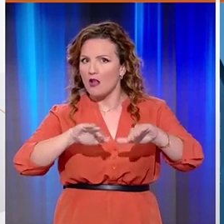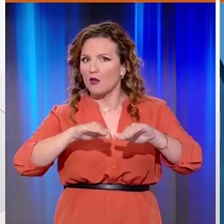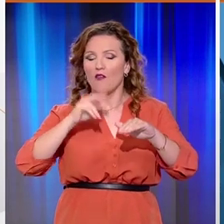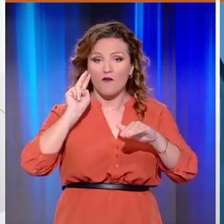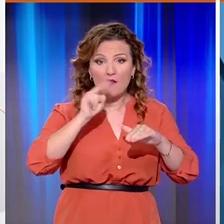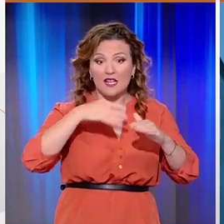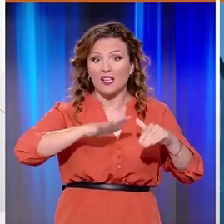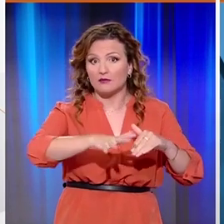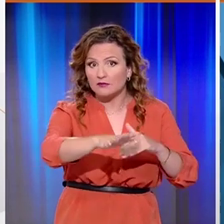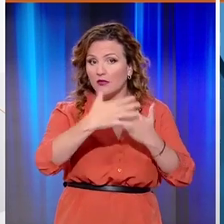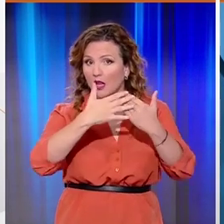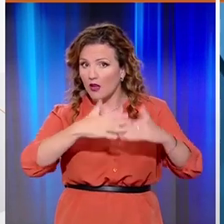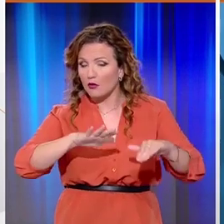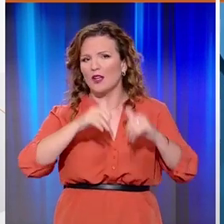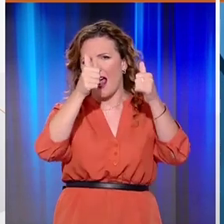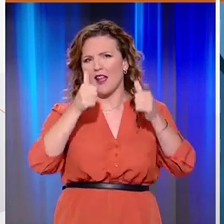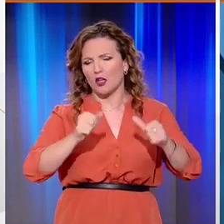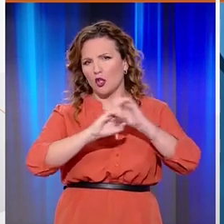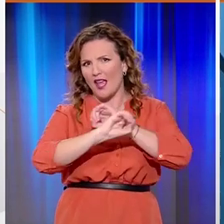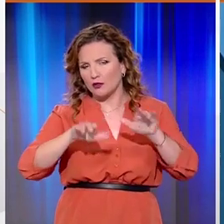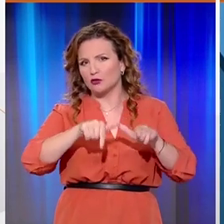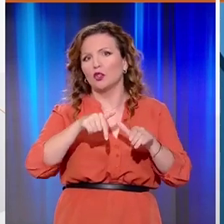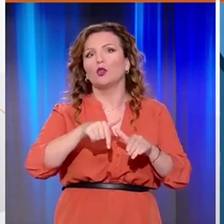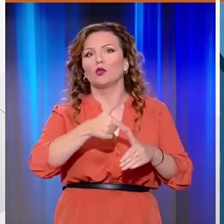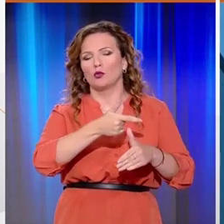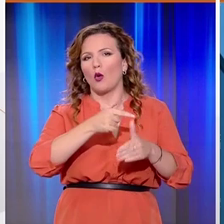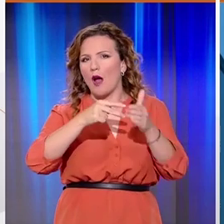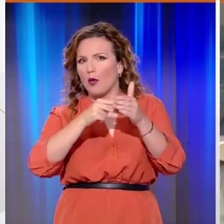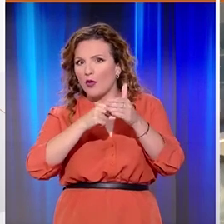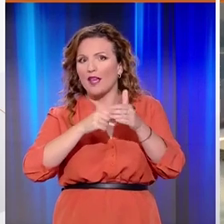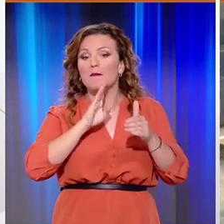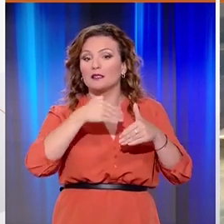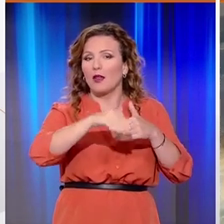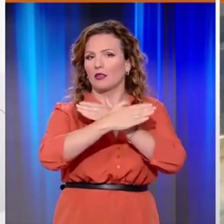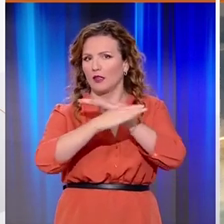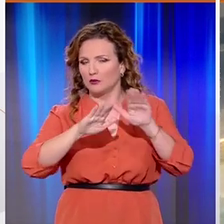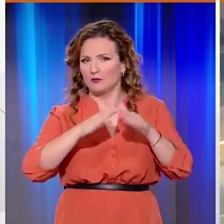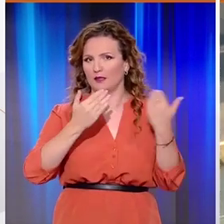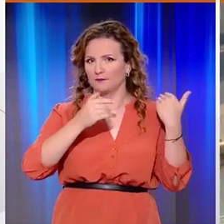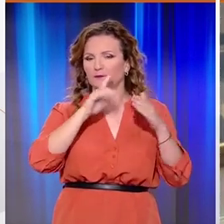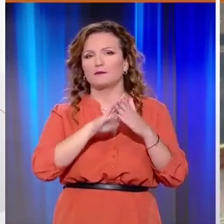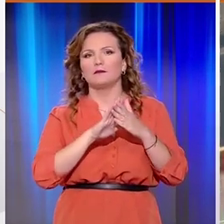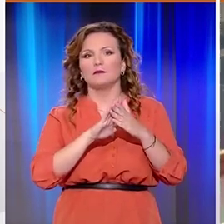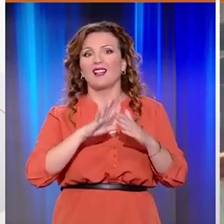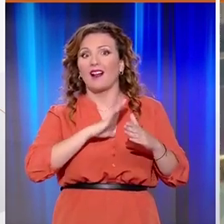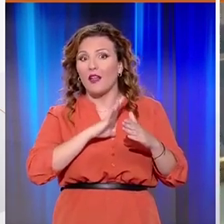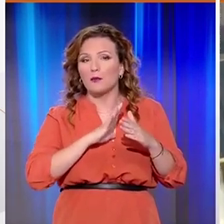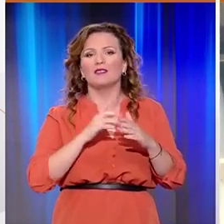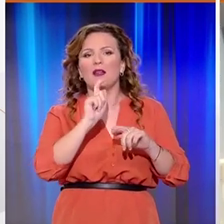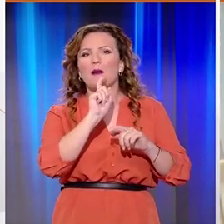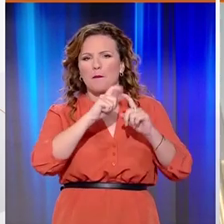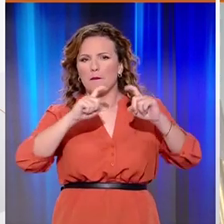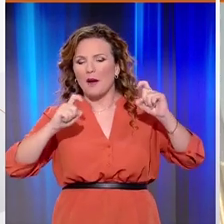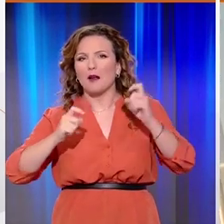φαίνεται ότι τελειώνει, βγήκε και η ανακοίνωση του ΑΔΜΙΕ τώρα το μεσημέριτος. Ήδη ωστόσο, οι κάδοι απορριμμάτων γεμίζουν με ευπαθή